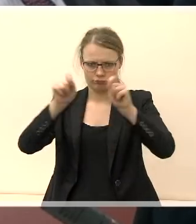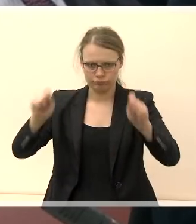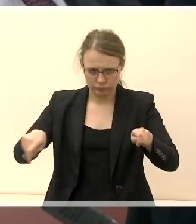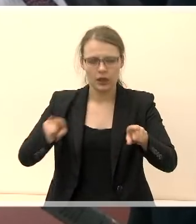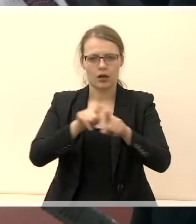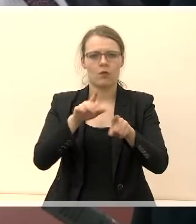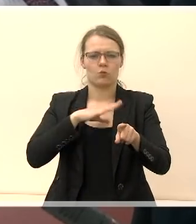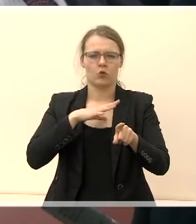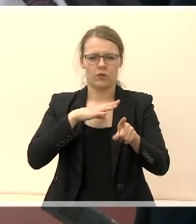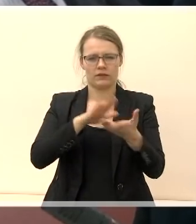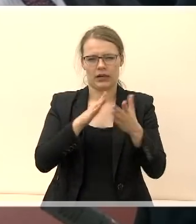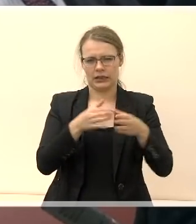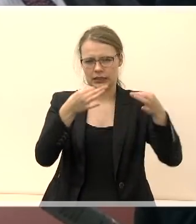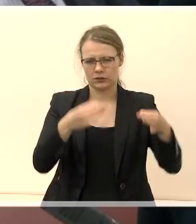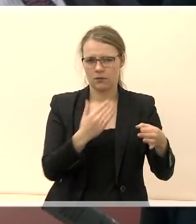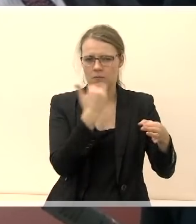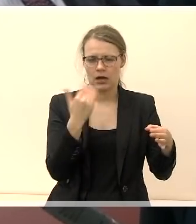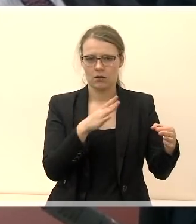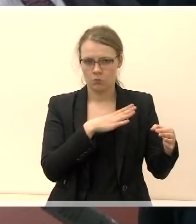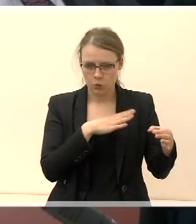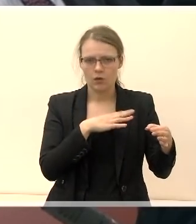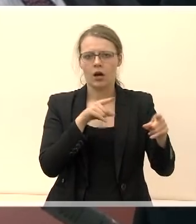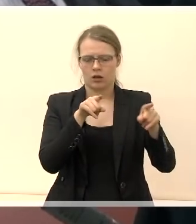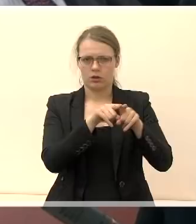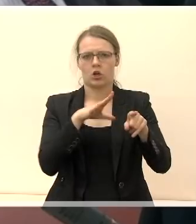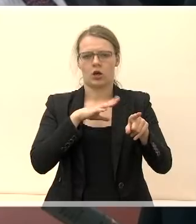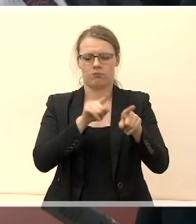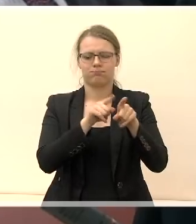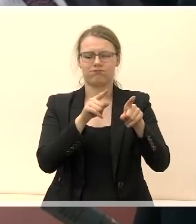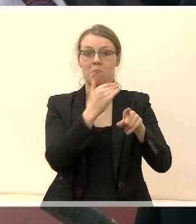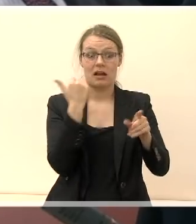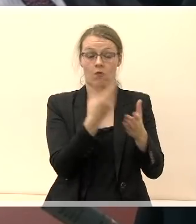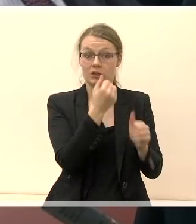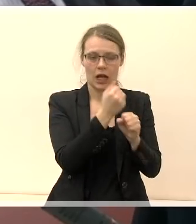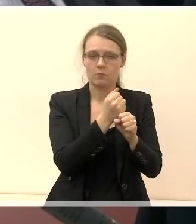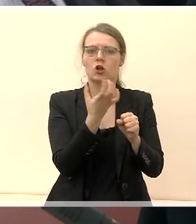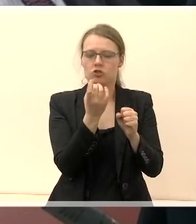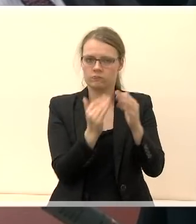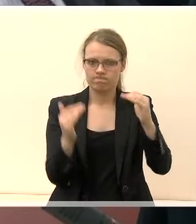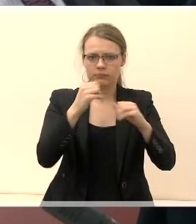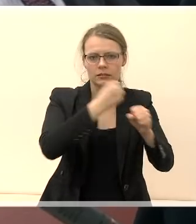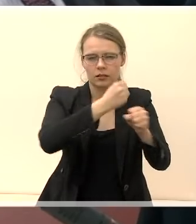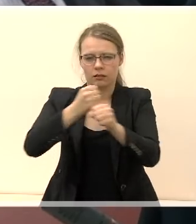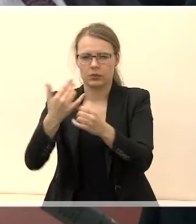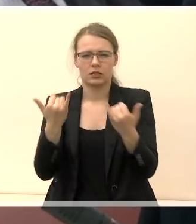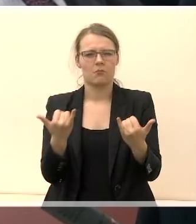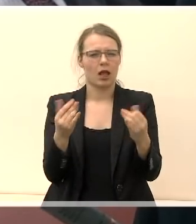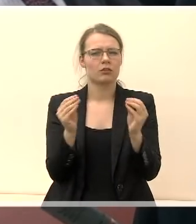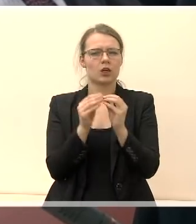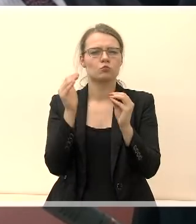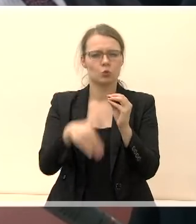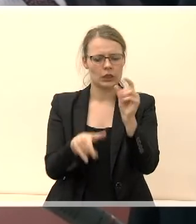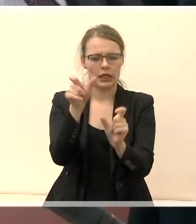ir įkūręs didelį tautinį ir skarviausiai viršpartinį judėjimą, kuriame šiuo metu priklauso apie dešimt tūkstančių